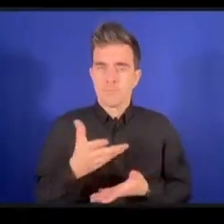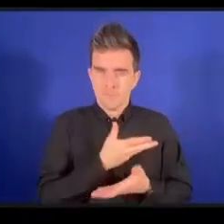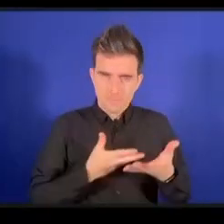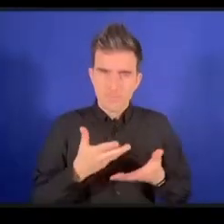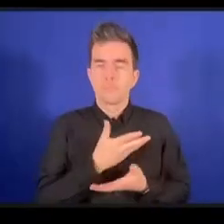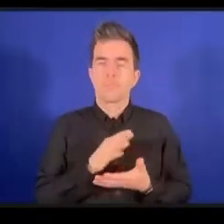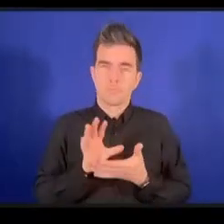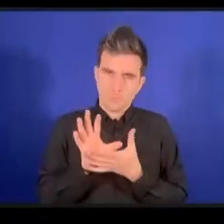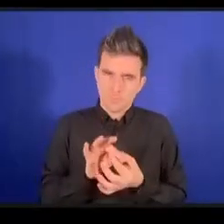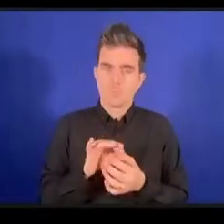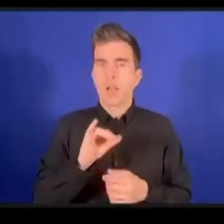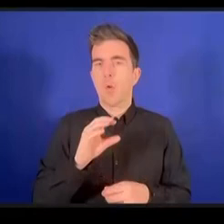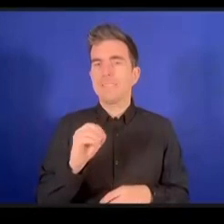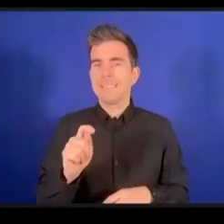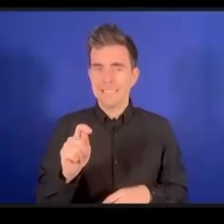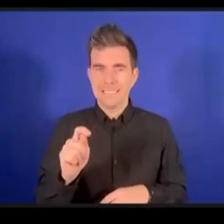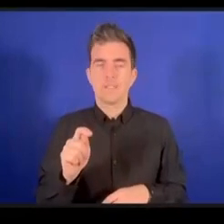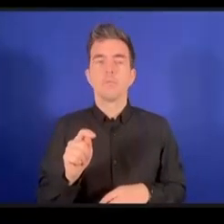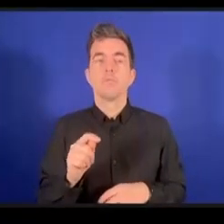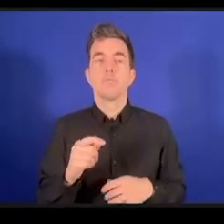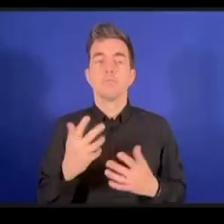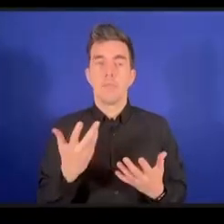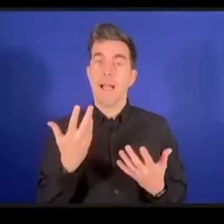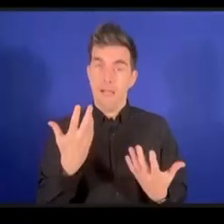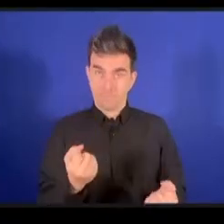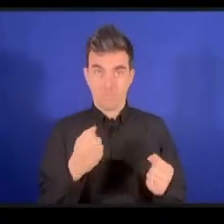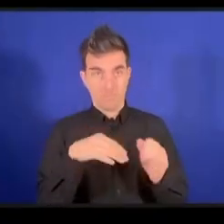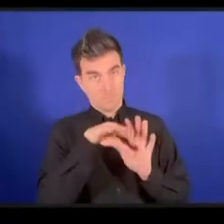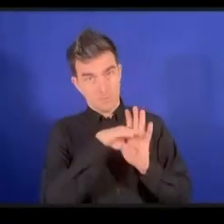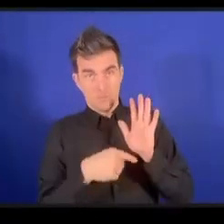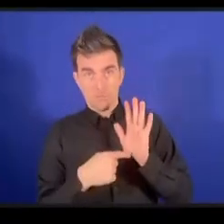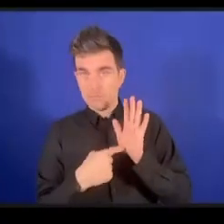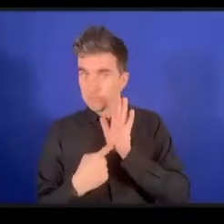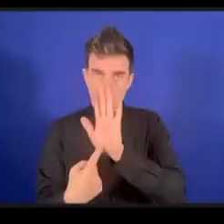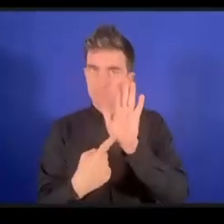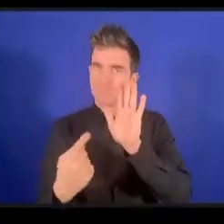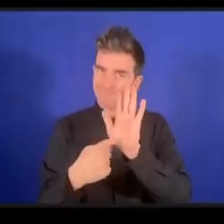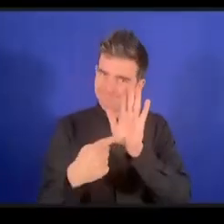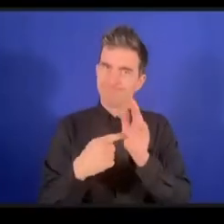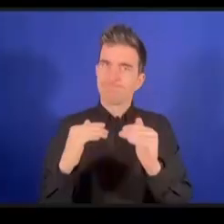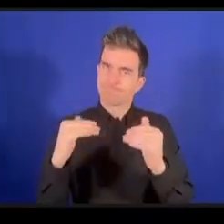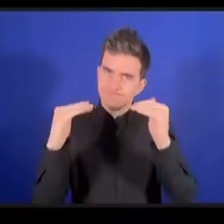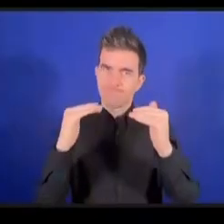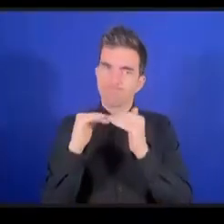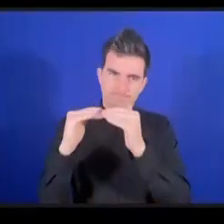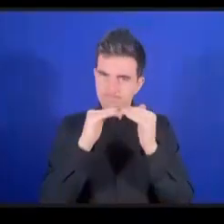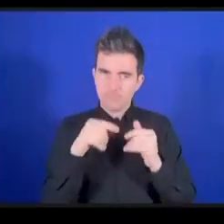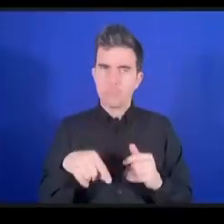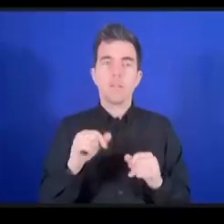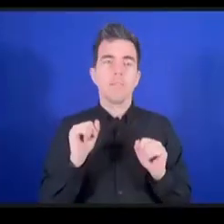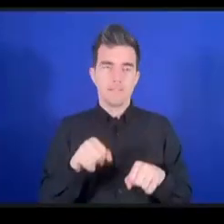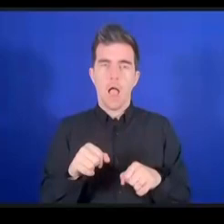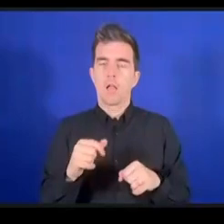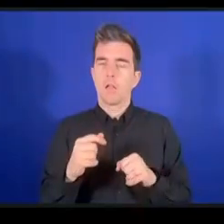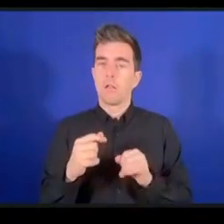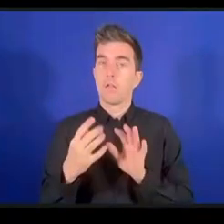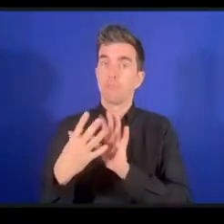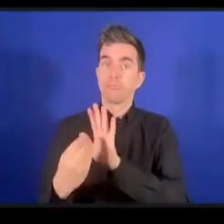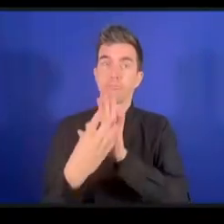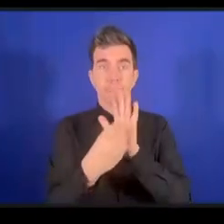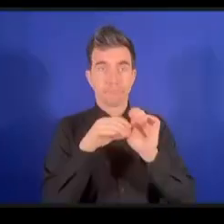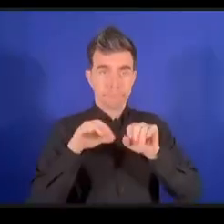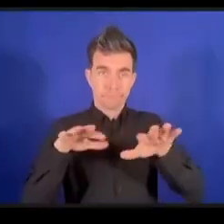ديناميك وليشن وليشن وليشن هناك معايير يمكن أن تستخدم